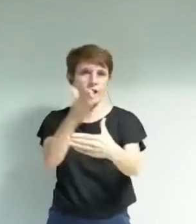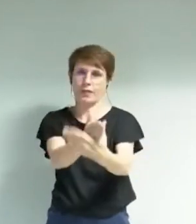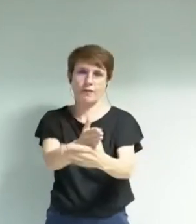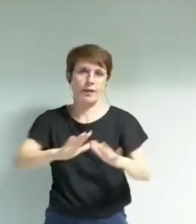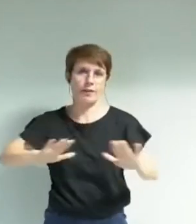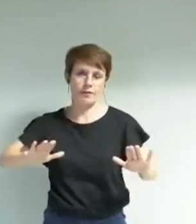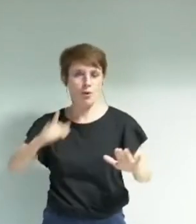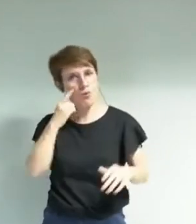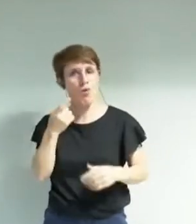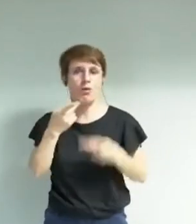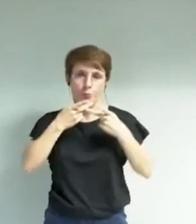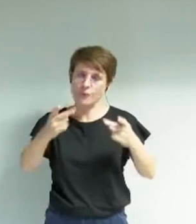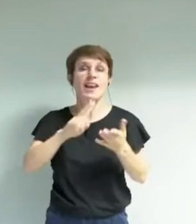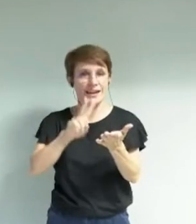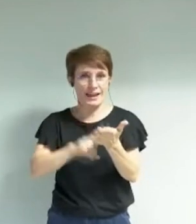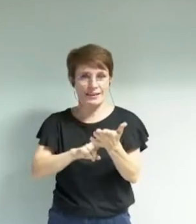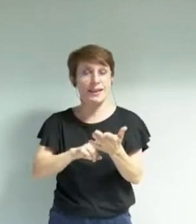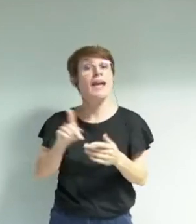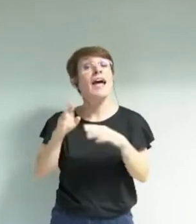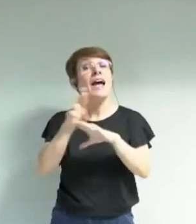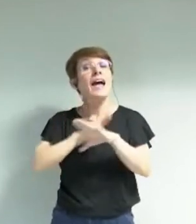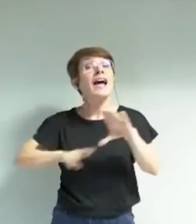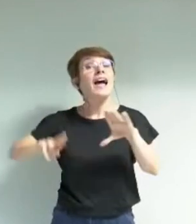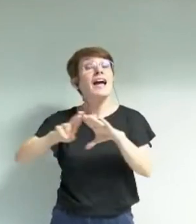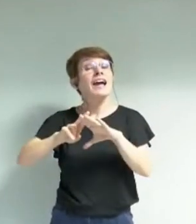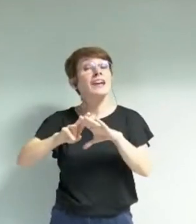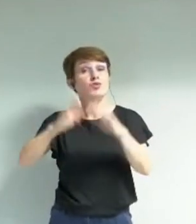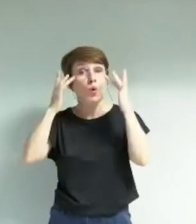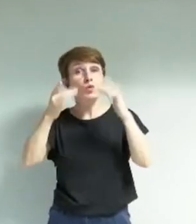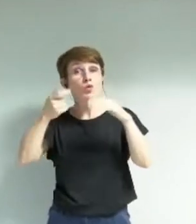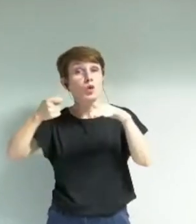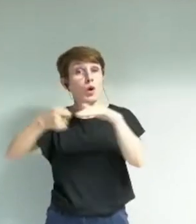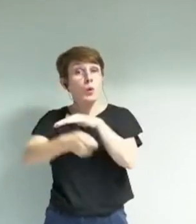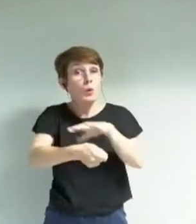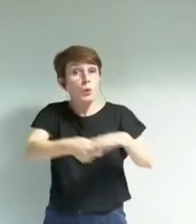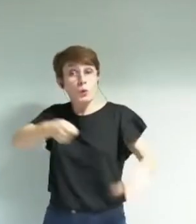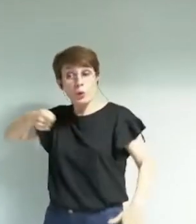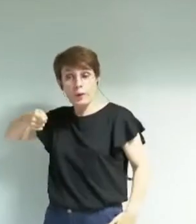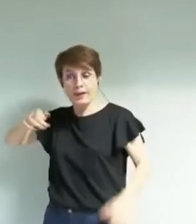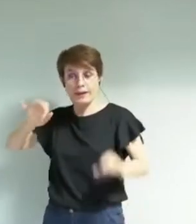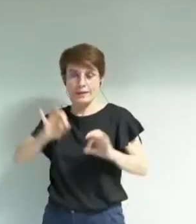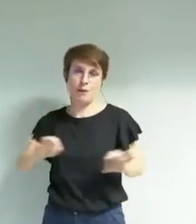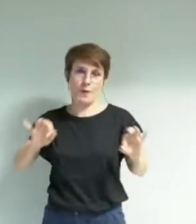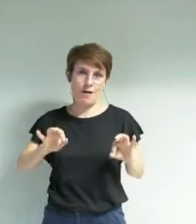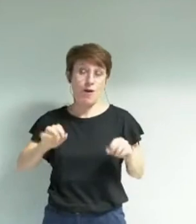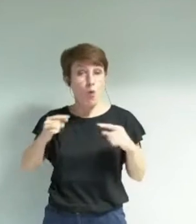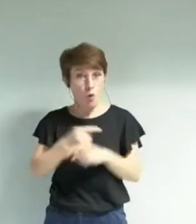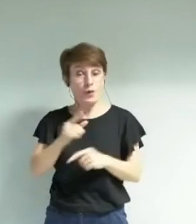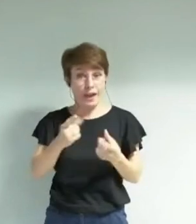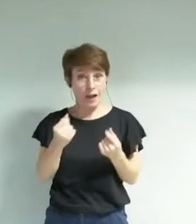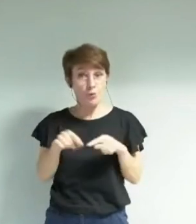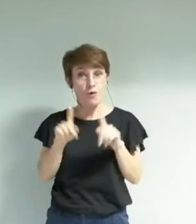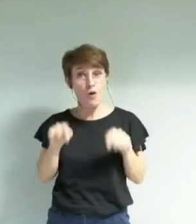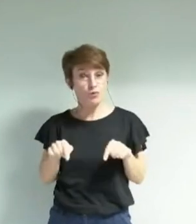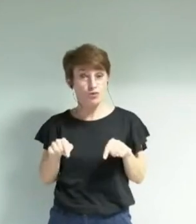dire qu'il n'y a pas de désengagement de la région dans le domaine de la culture le budget a été sanctuarisé le budget